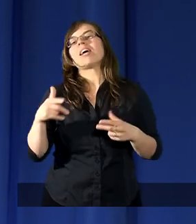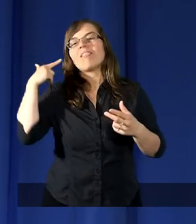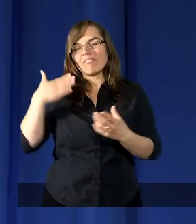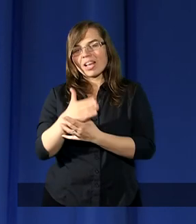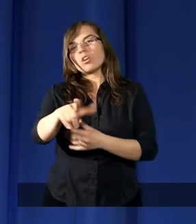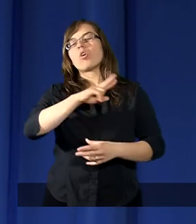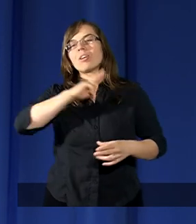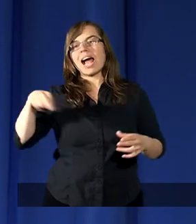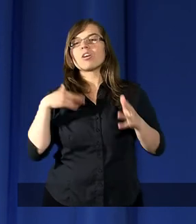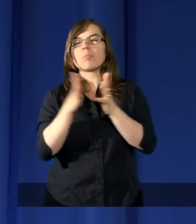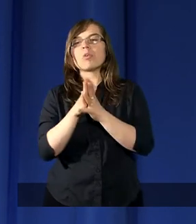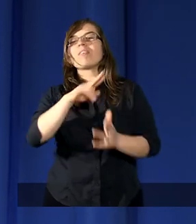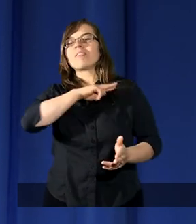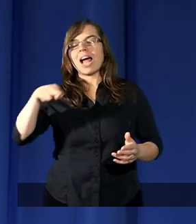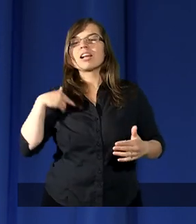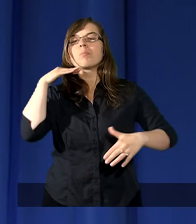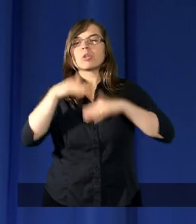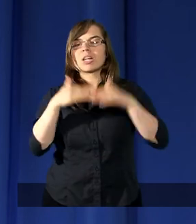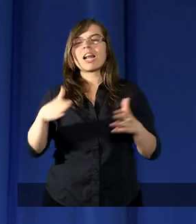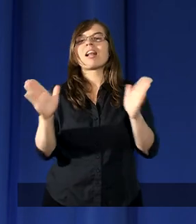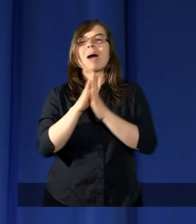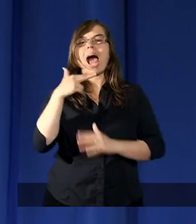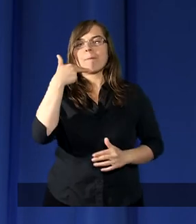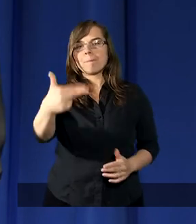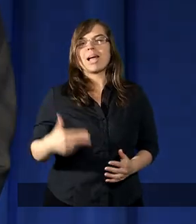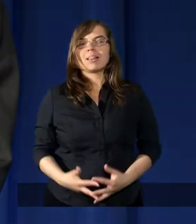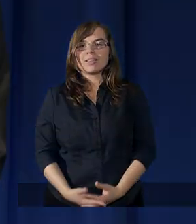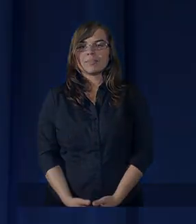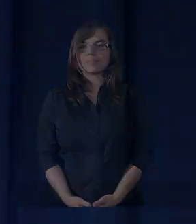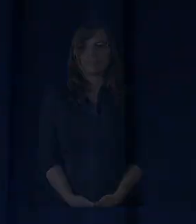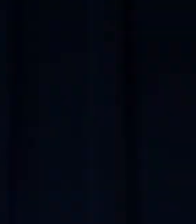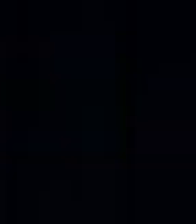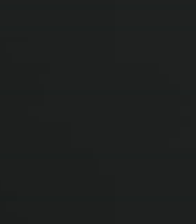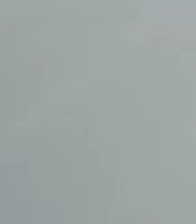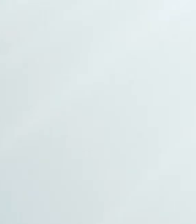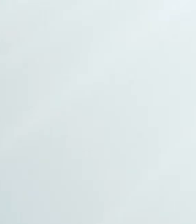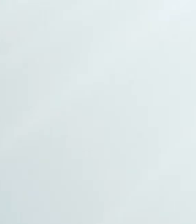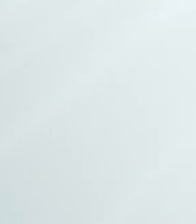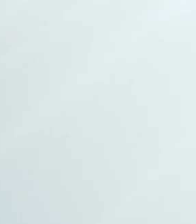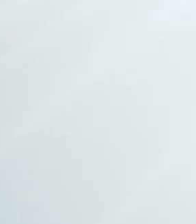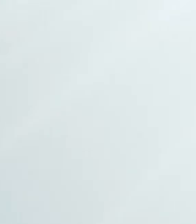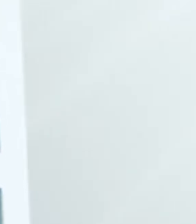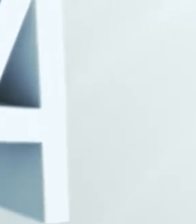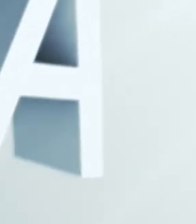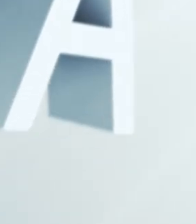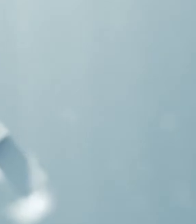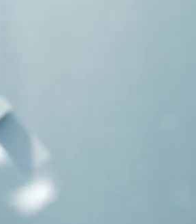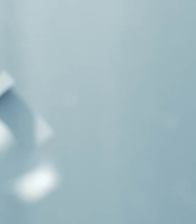to jest naszą modlitwą, naszym życzeniem. Amen. Dziękujemy. KONIEC